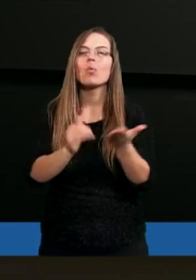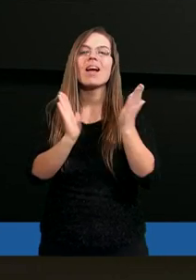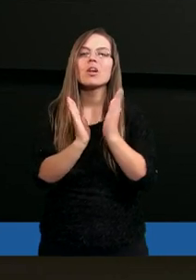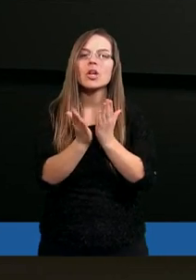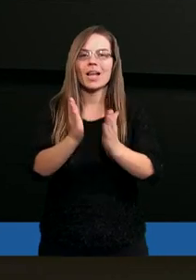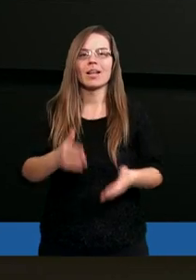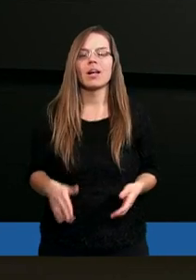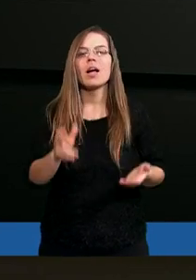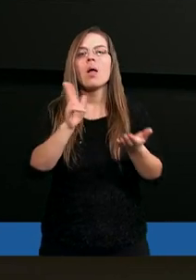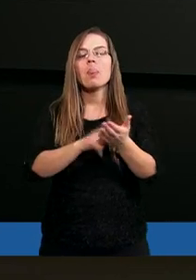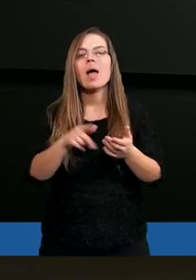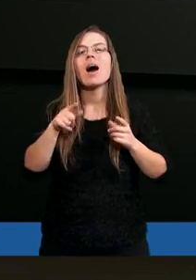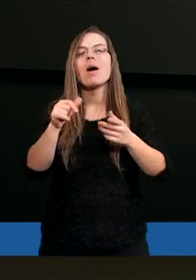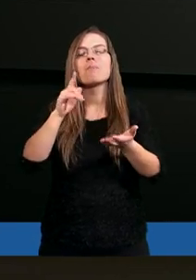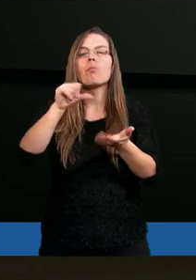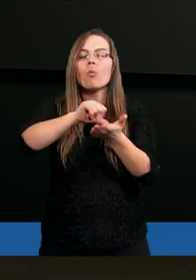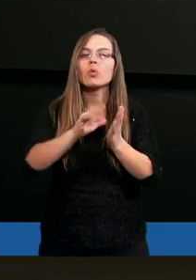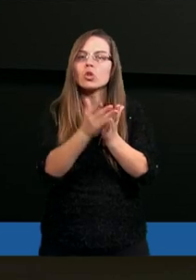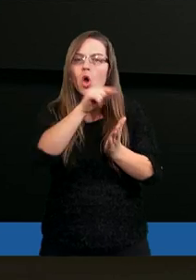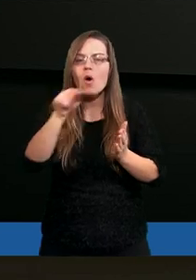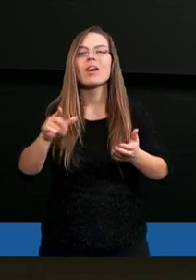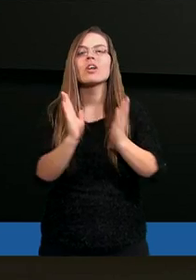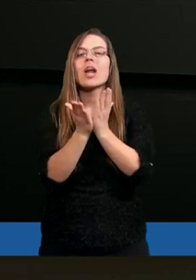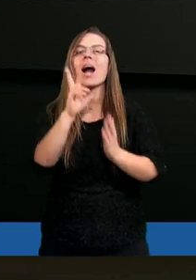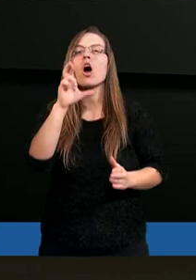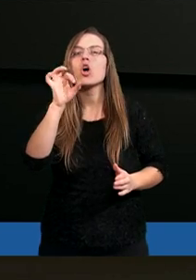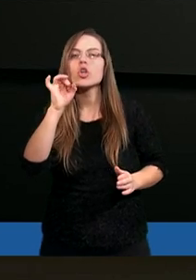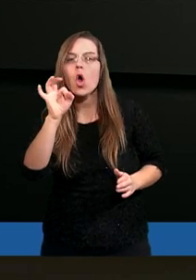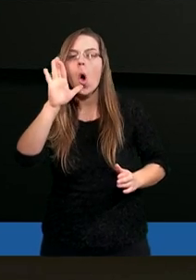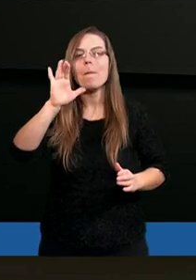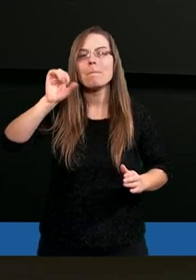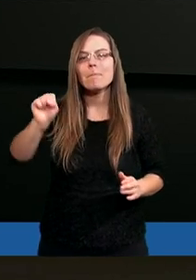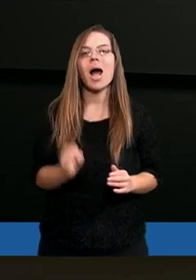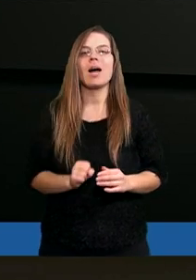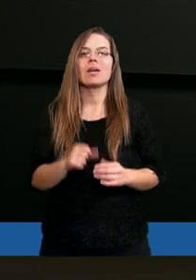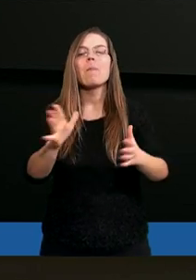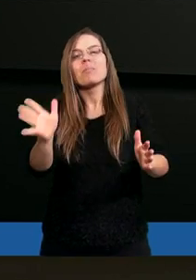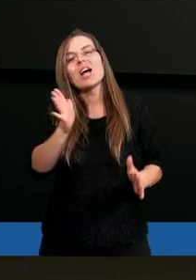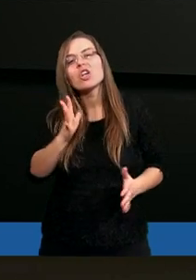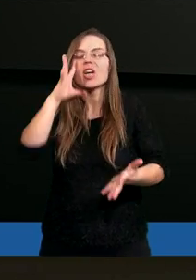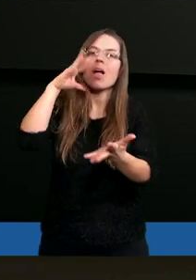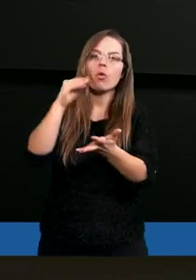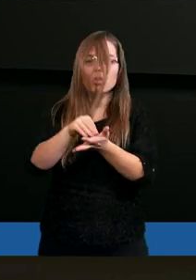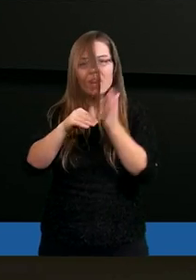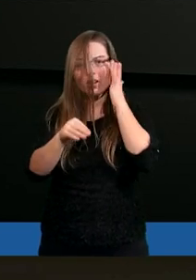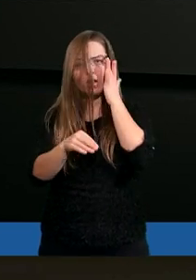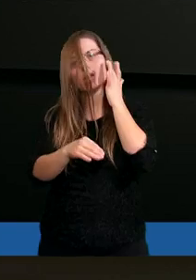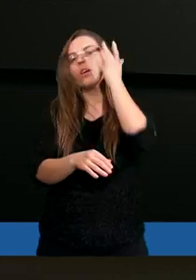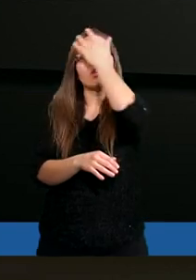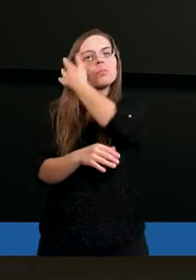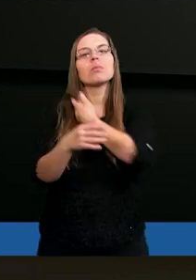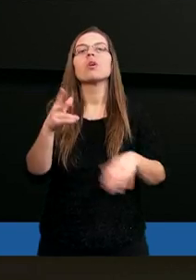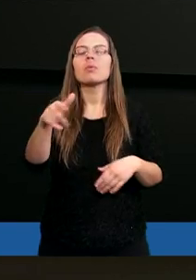znajdującej się pośród ksiąg Biblii księdze Hioba. Przeżycia, doświadczenia, cierpienia,